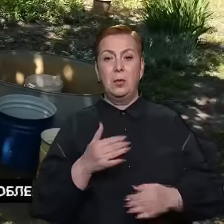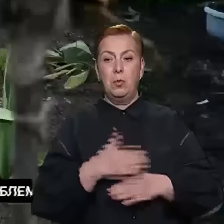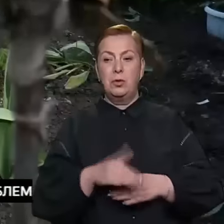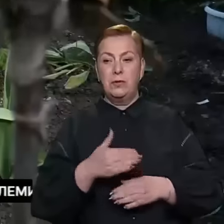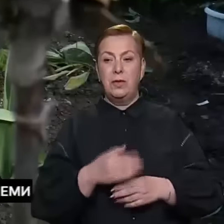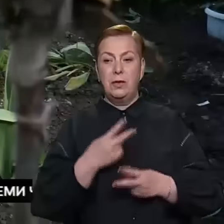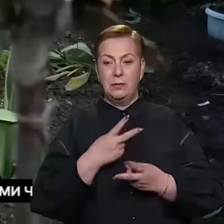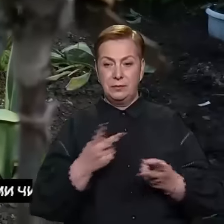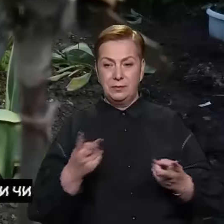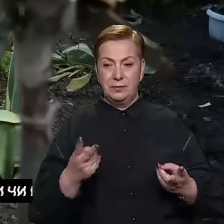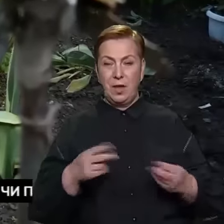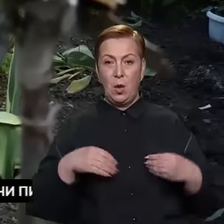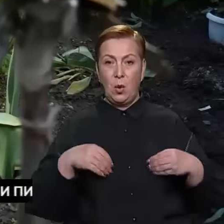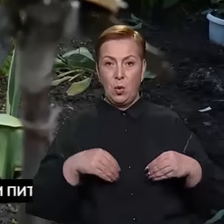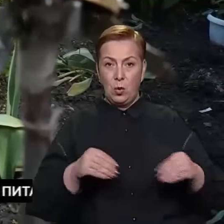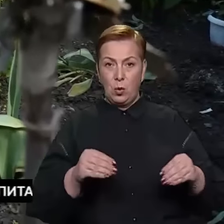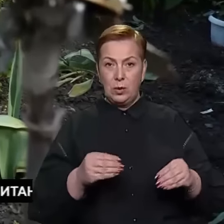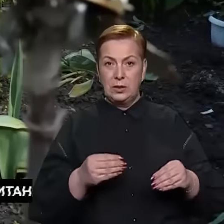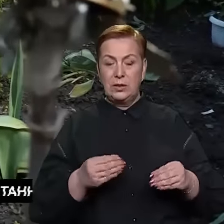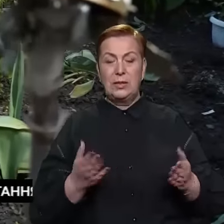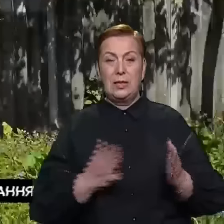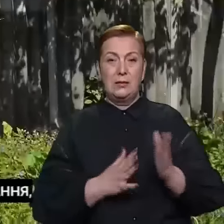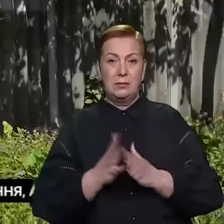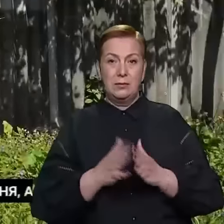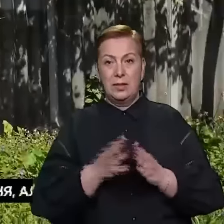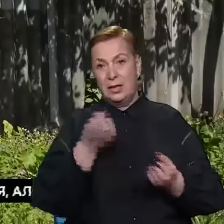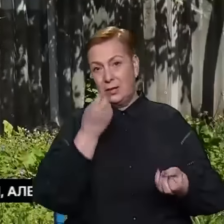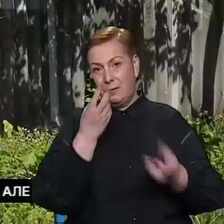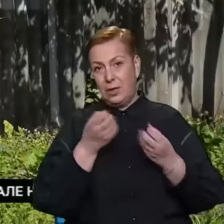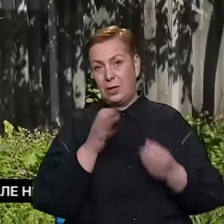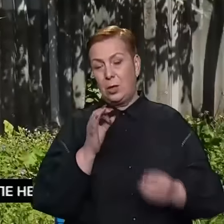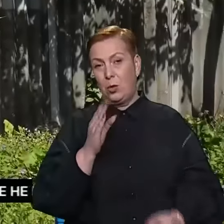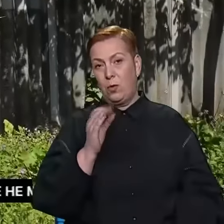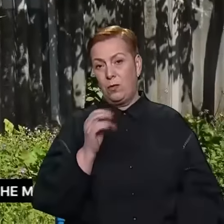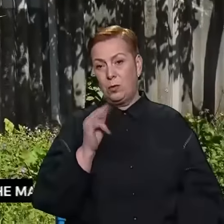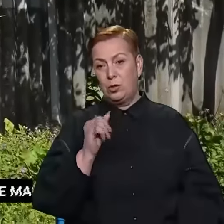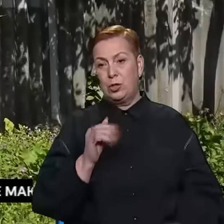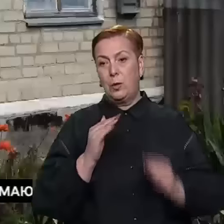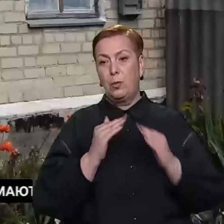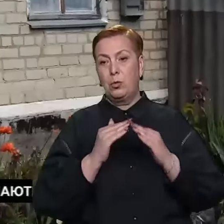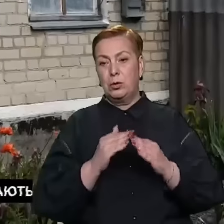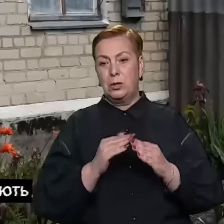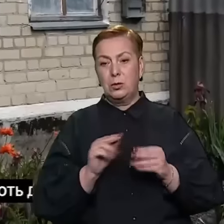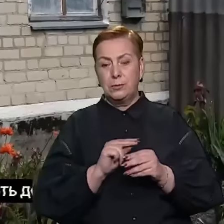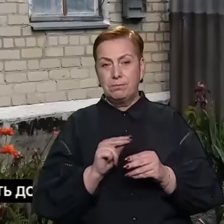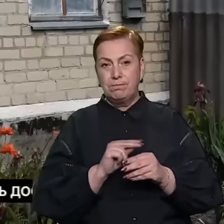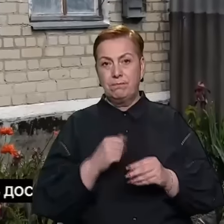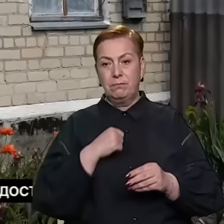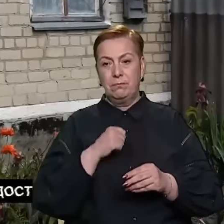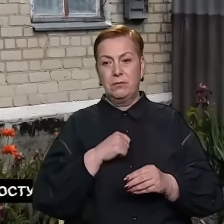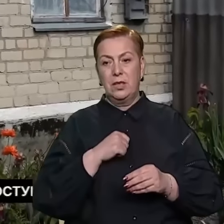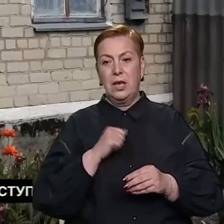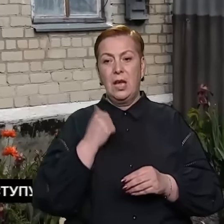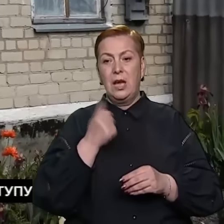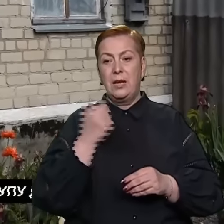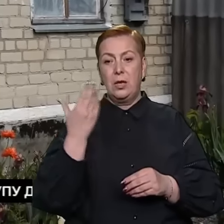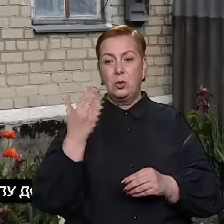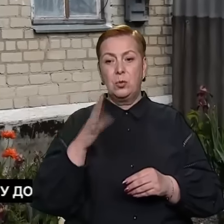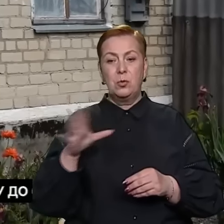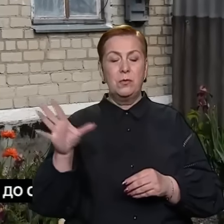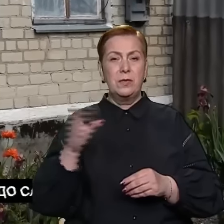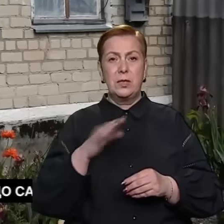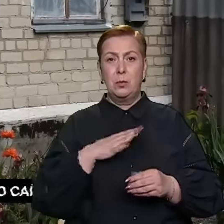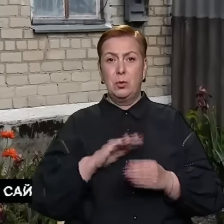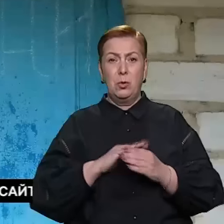має такий вигляд. Город, на якому вирощує овочі та квіти. Будинок, який відновлювали власноруч. Рік тому тут все було розбите,